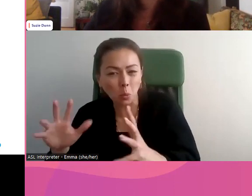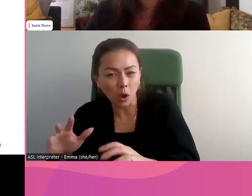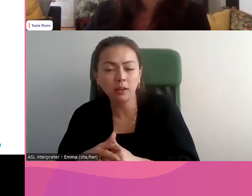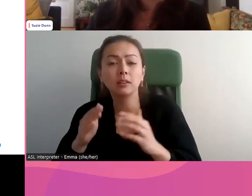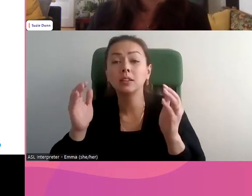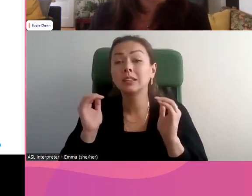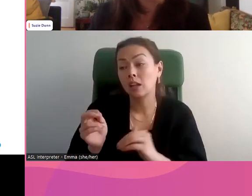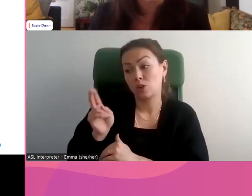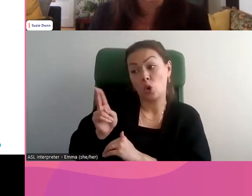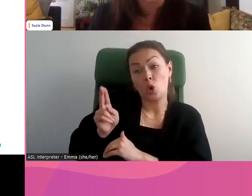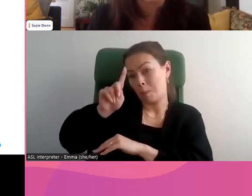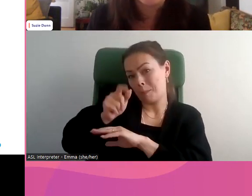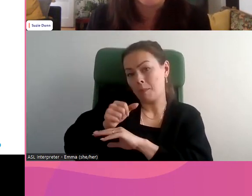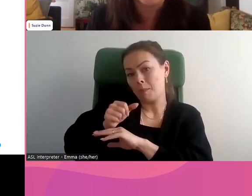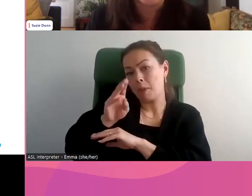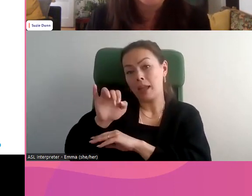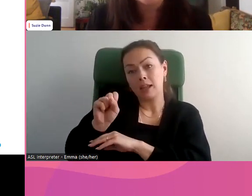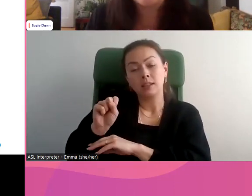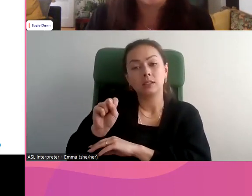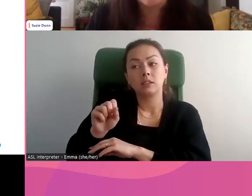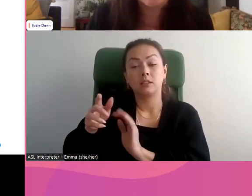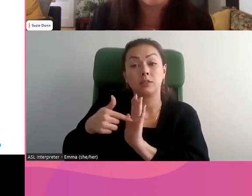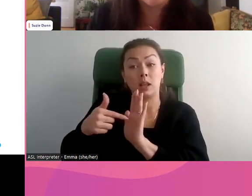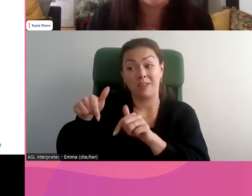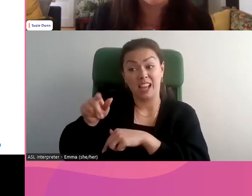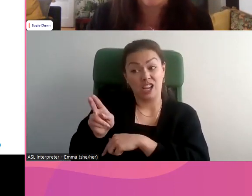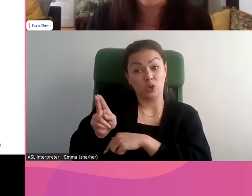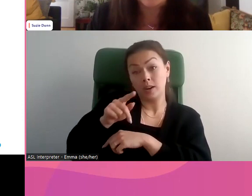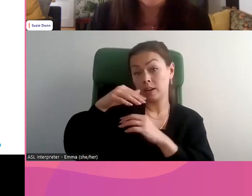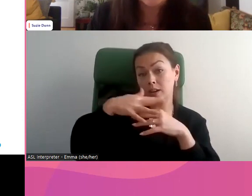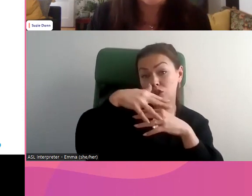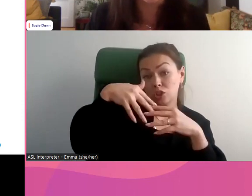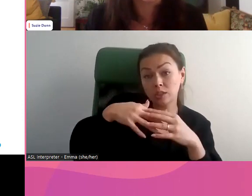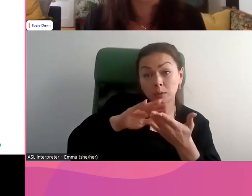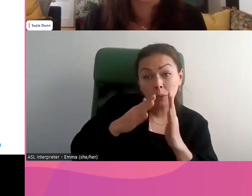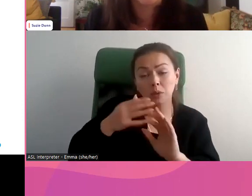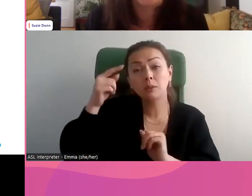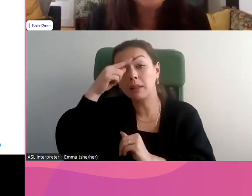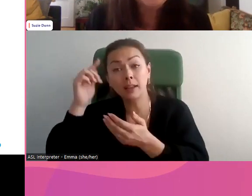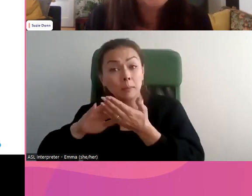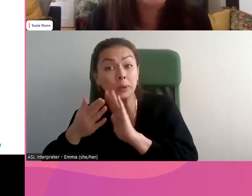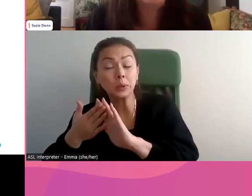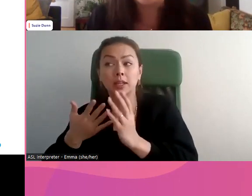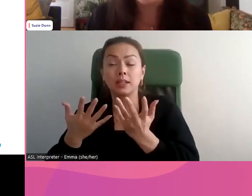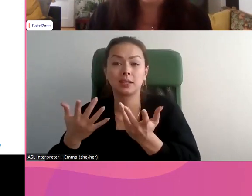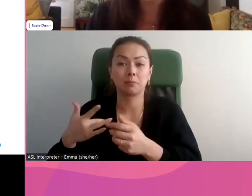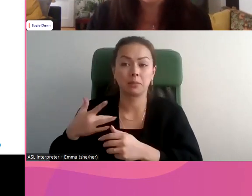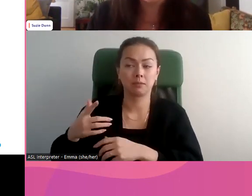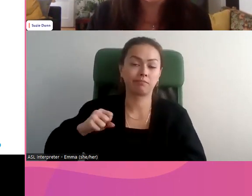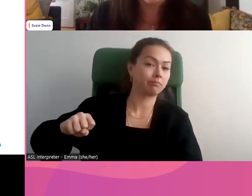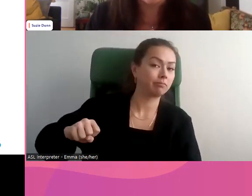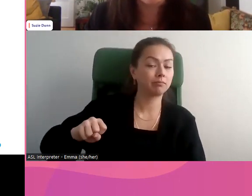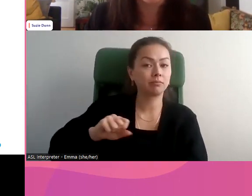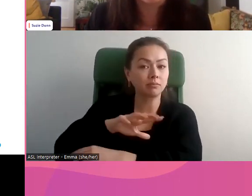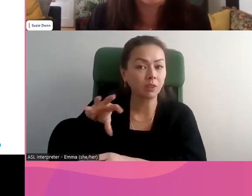personne qui a fait du tort. Surtout lorsqu'il y a des collectivités autochtones ou noires qui